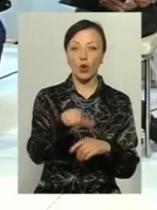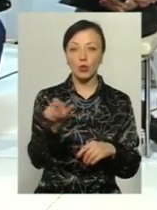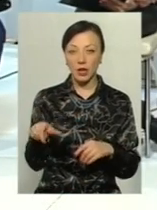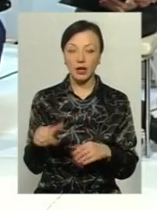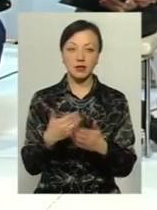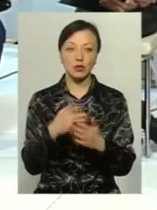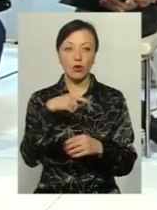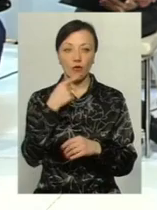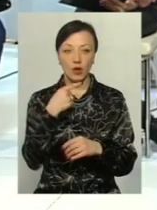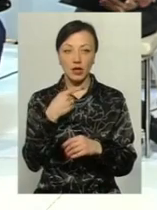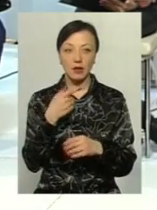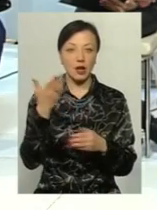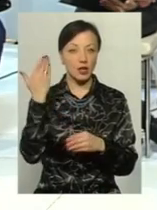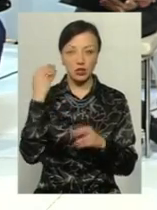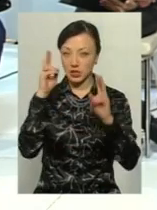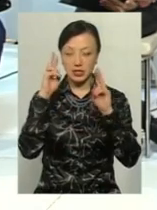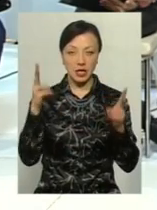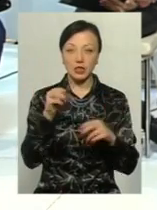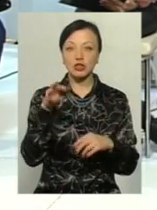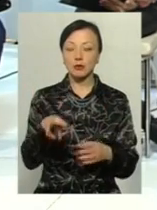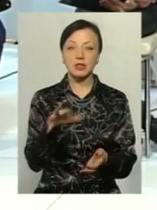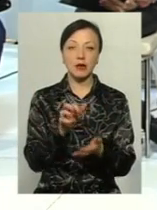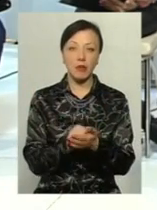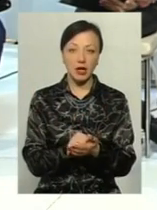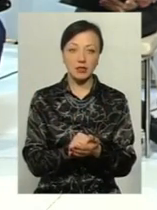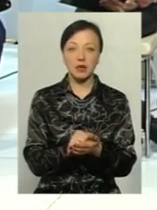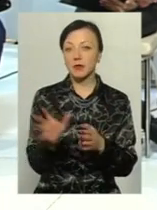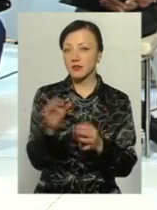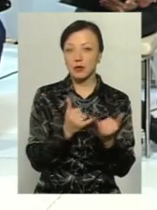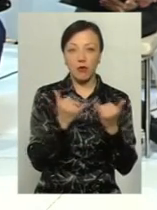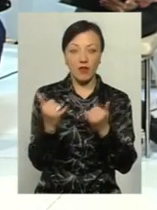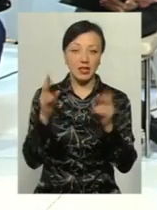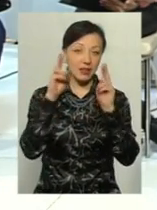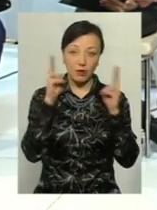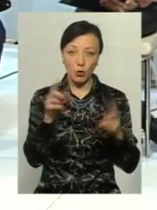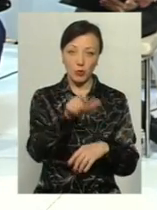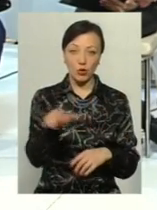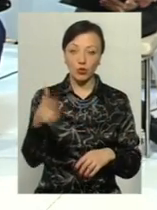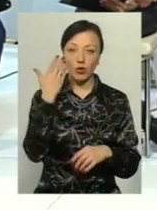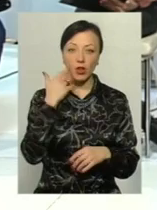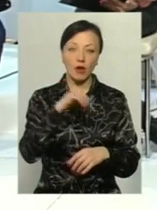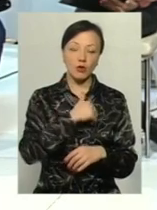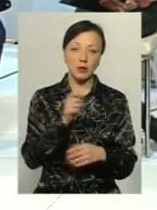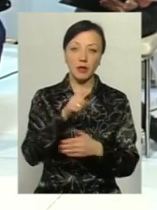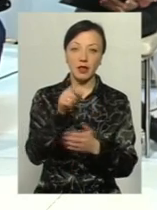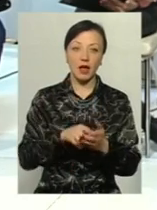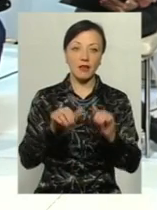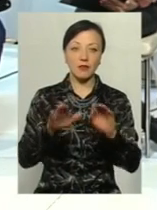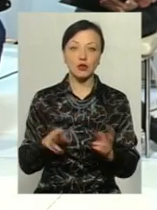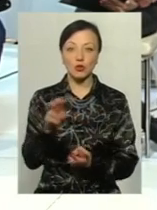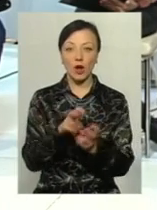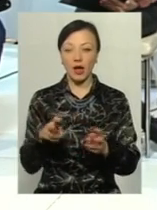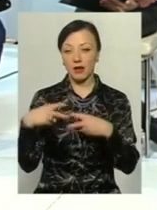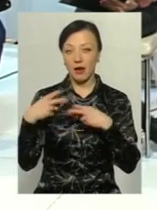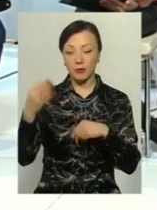те що говорили, яких ми раніше не знали, чим вони займаються, при всій повазі, невідомі. Коли хочеш якісь питання вирішити, шукаєш одну